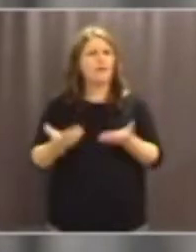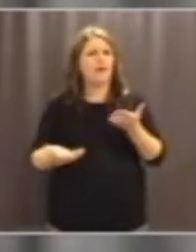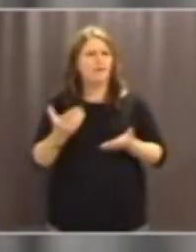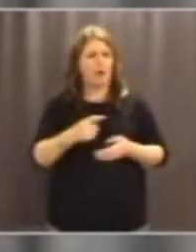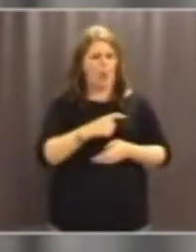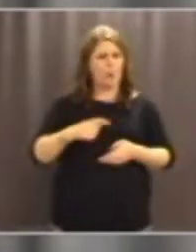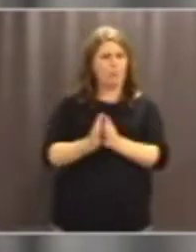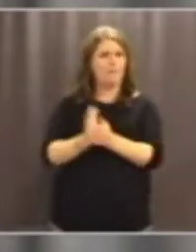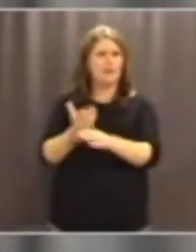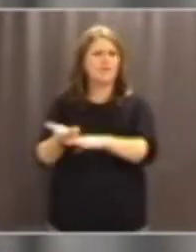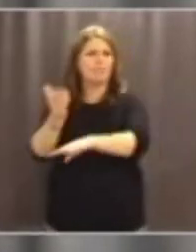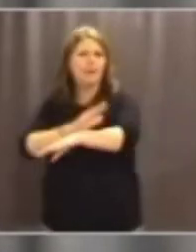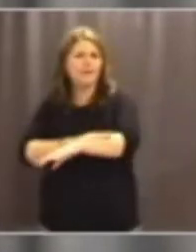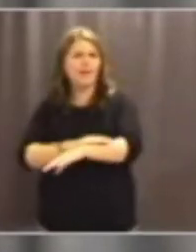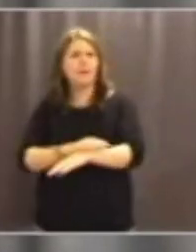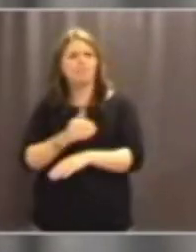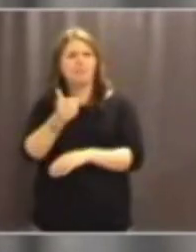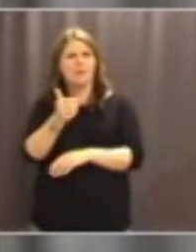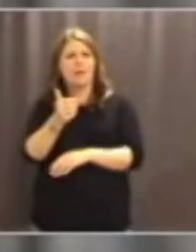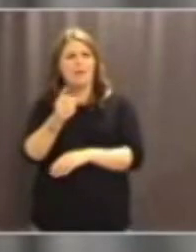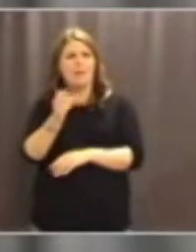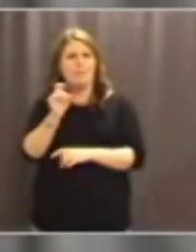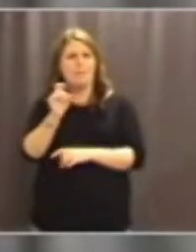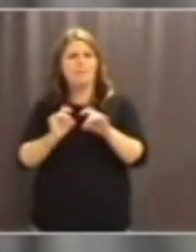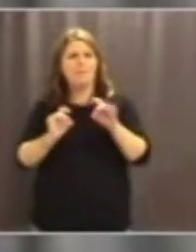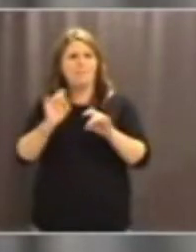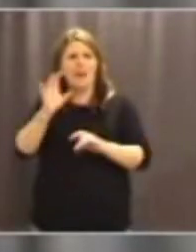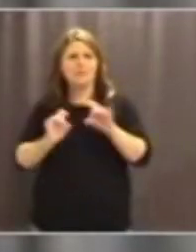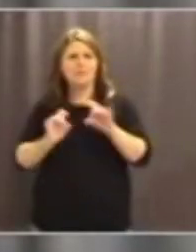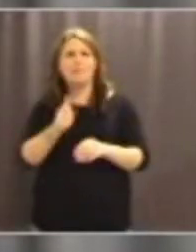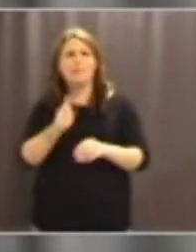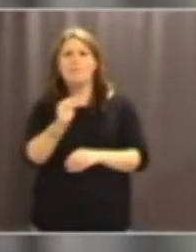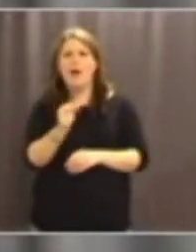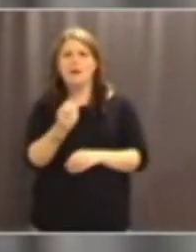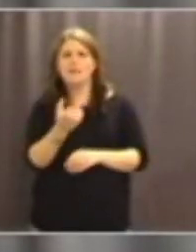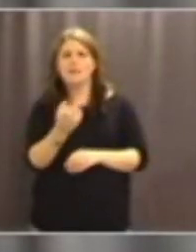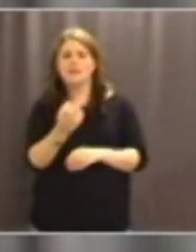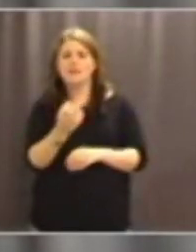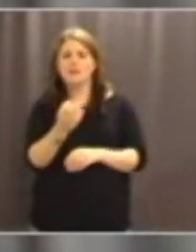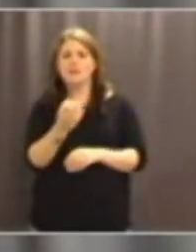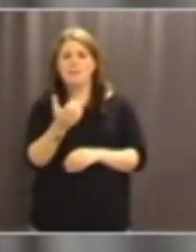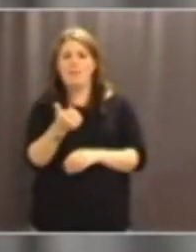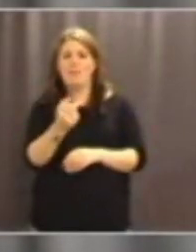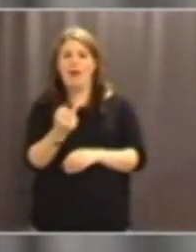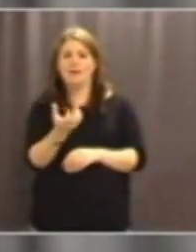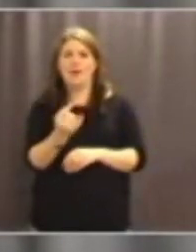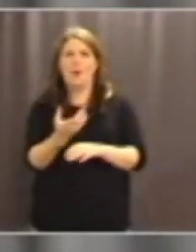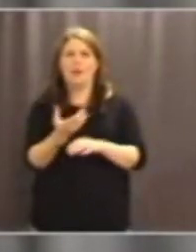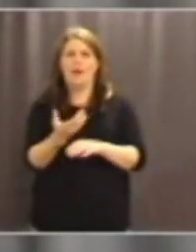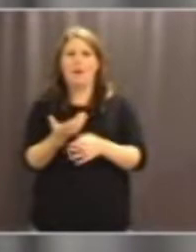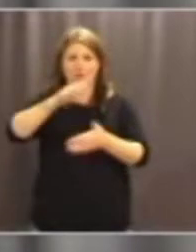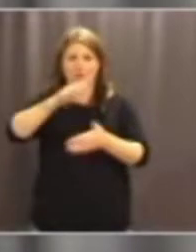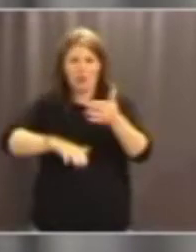lite med Spanien Barcelona och Madrid för bortsett från de två storstäderna däremellan är Spanien mer